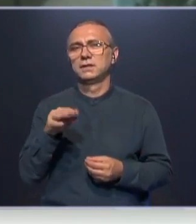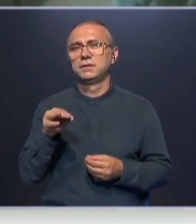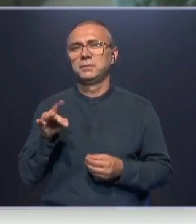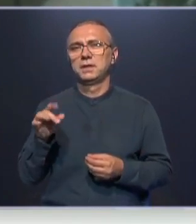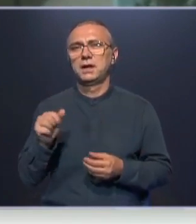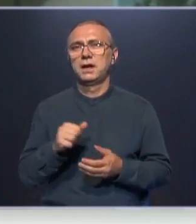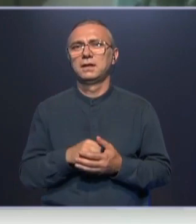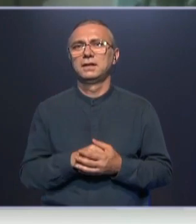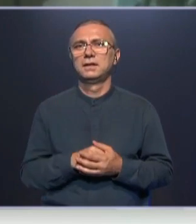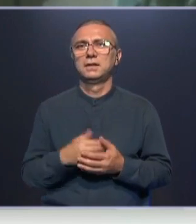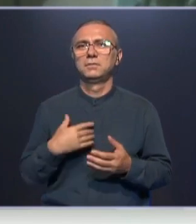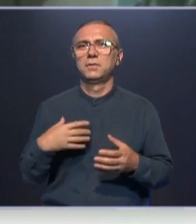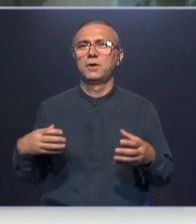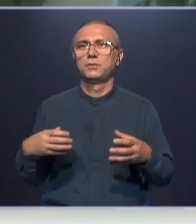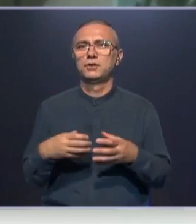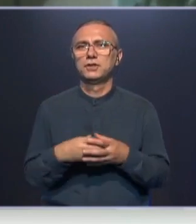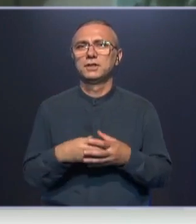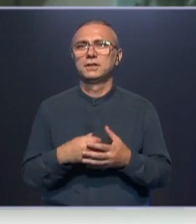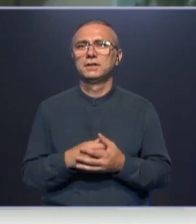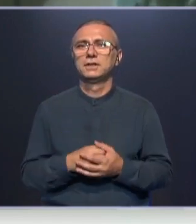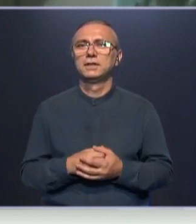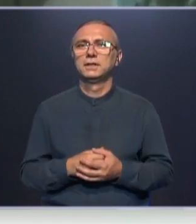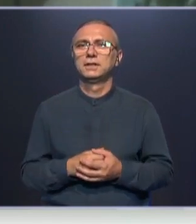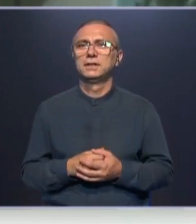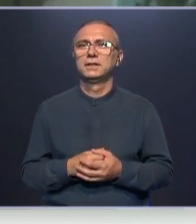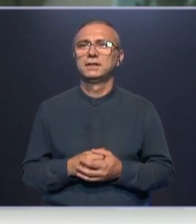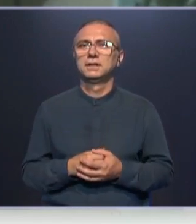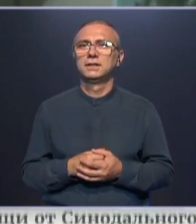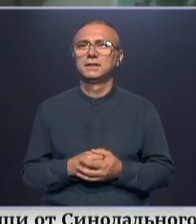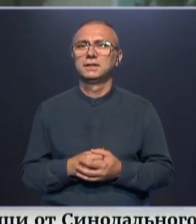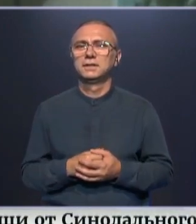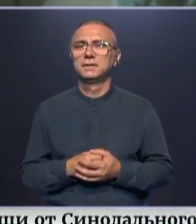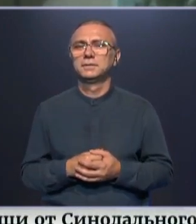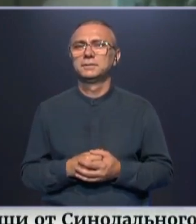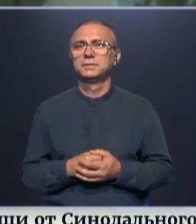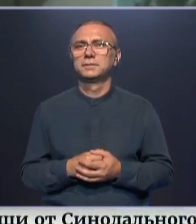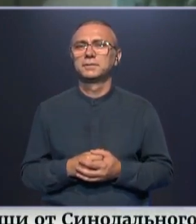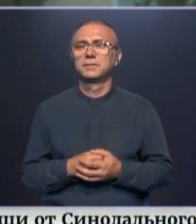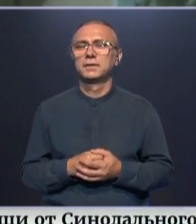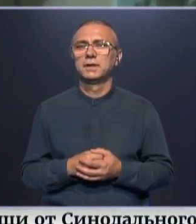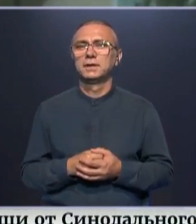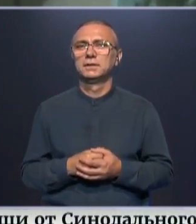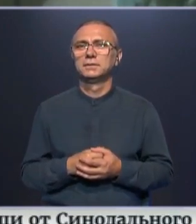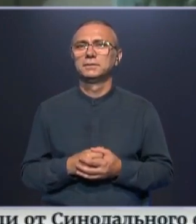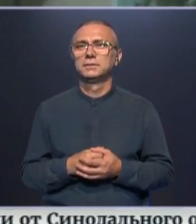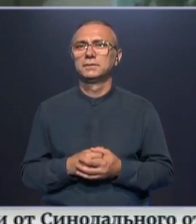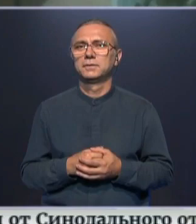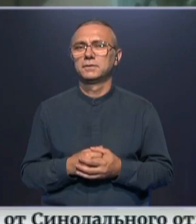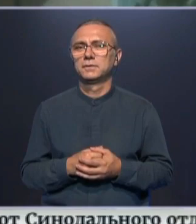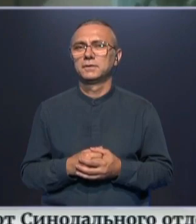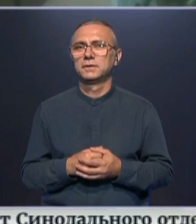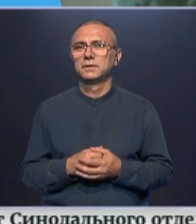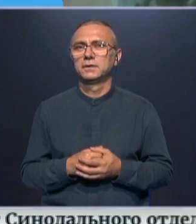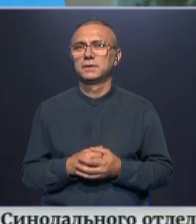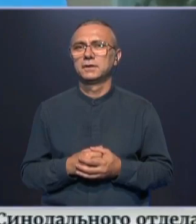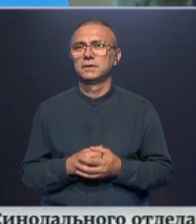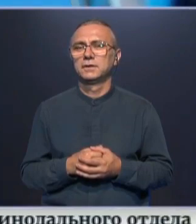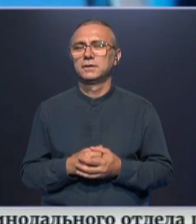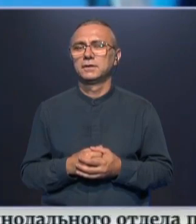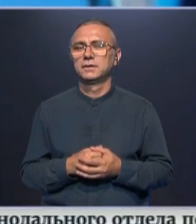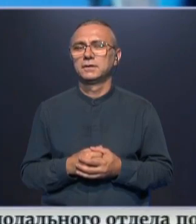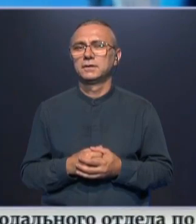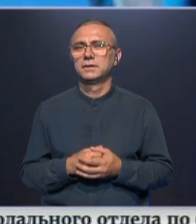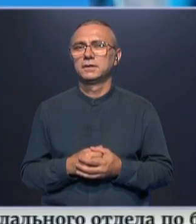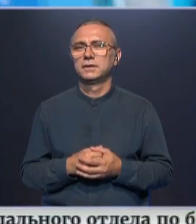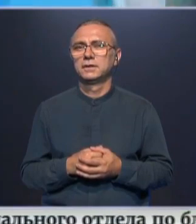эту новую общину, поселку, назвать в честь святого князя Владимира. И оказалось так, что будущий храм,